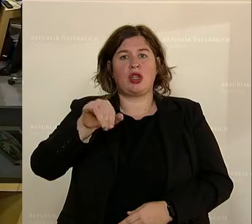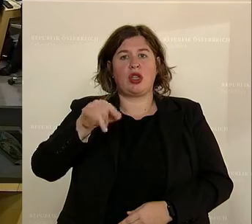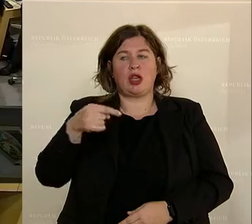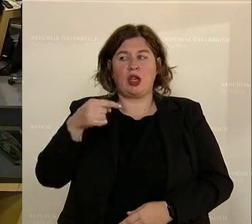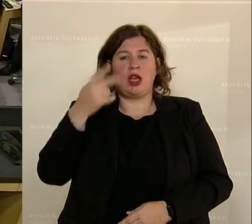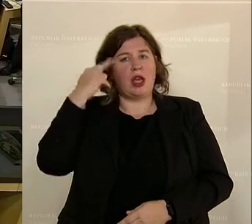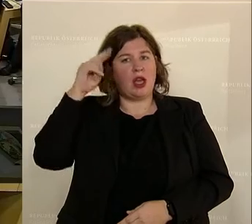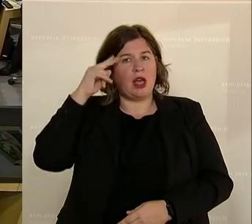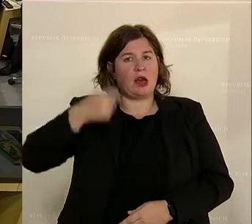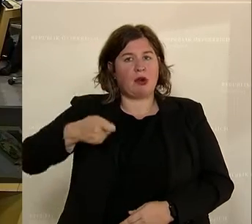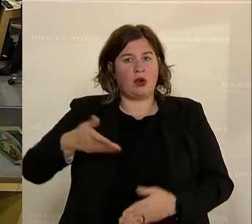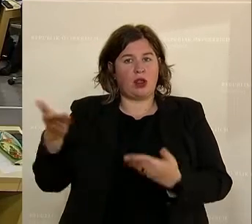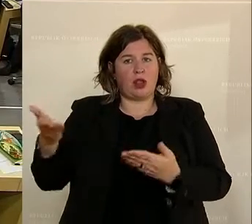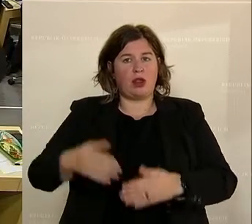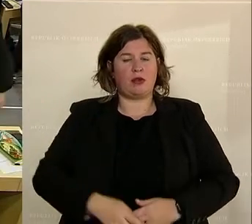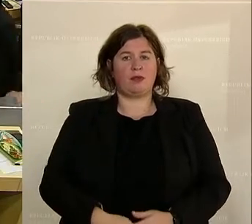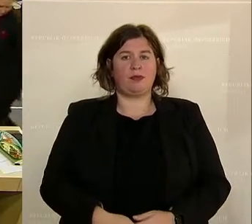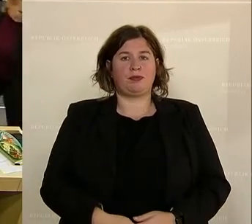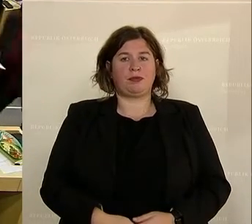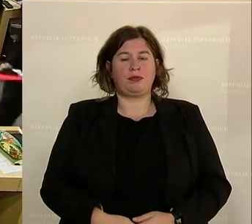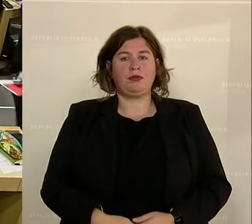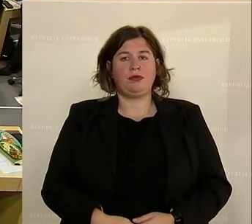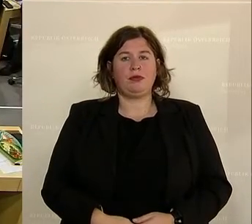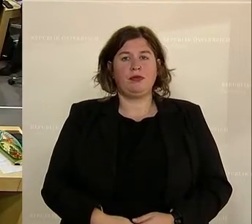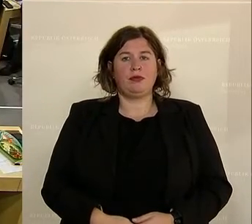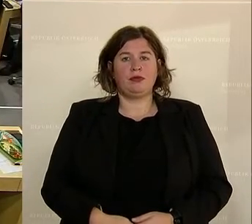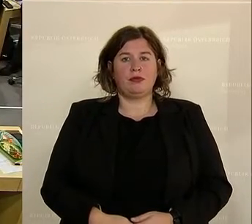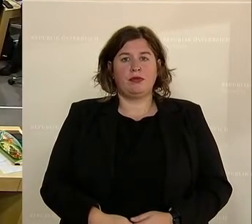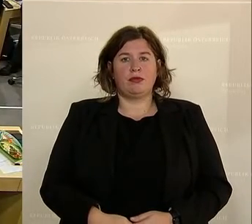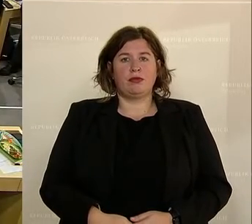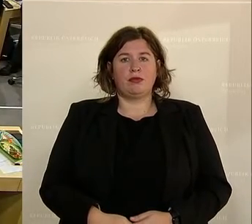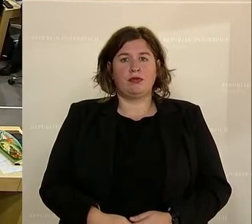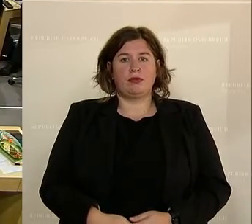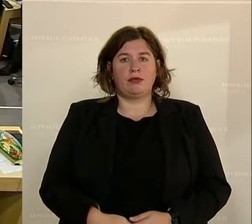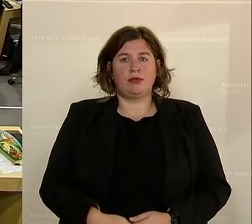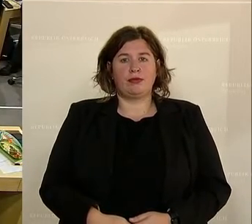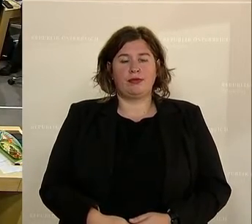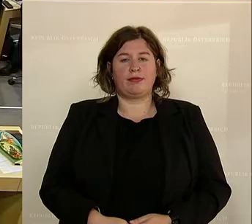Und der erste Redner zu diesem Thema ist Hermann Werratschnig, er ist Verkehrssprecher der Grünen.